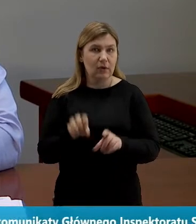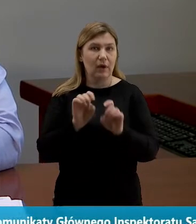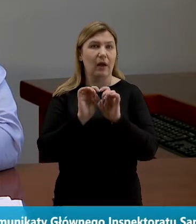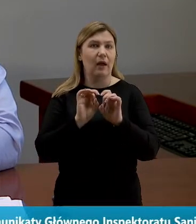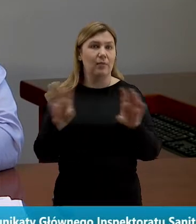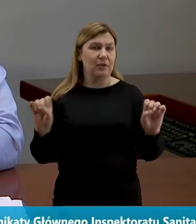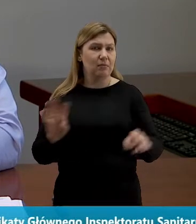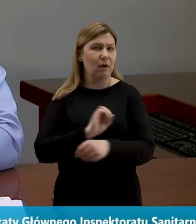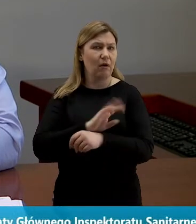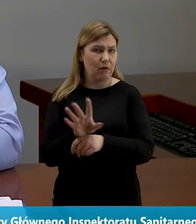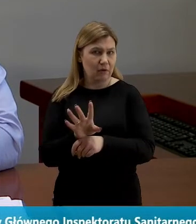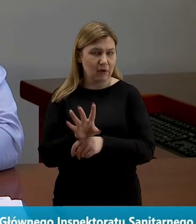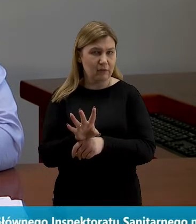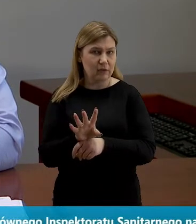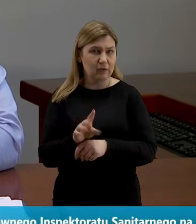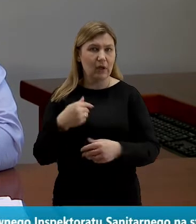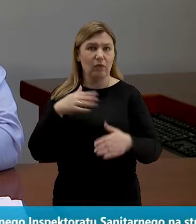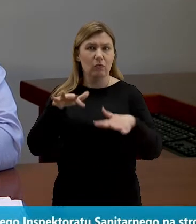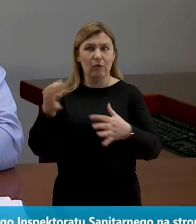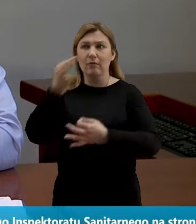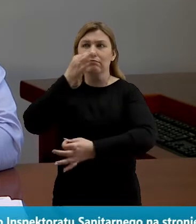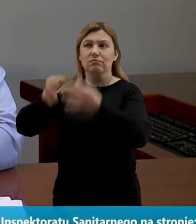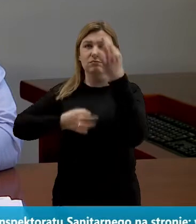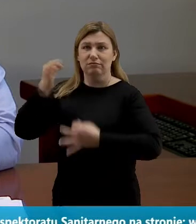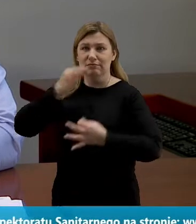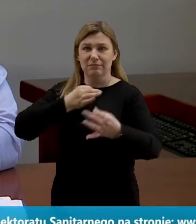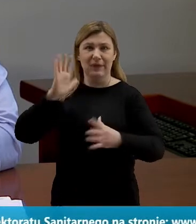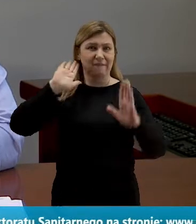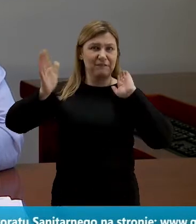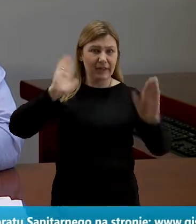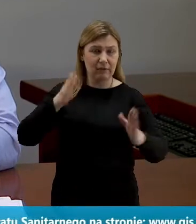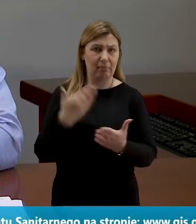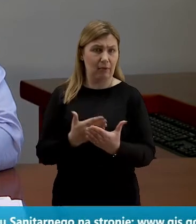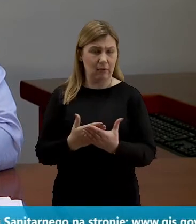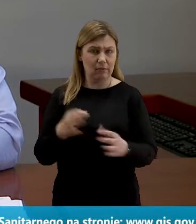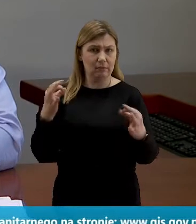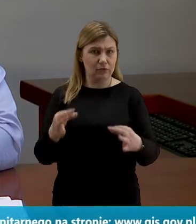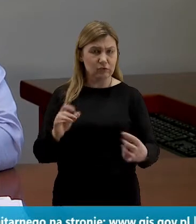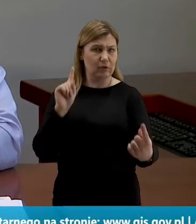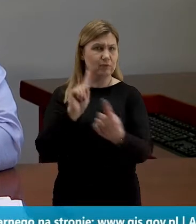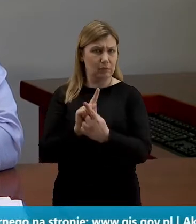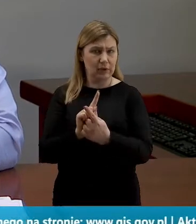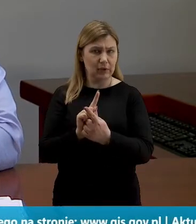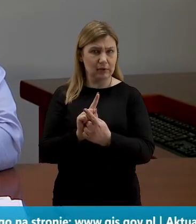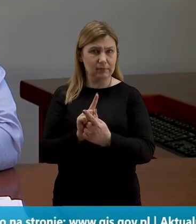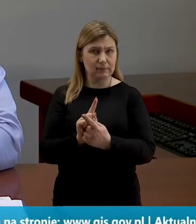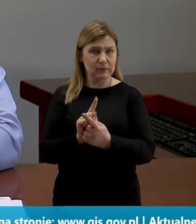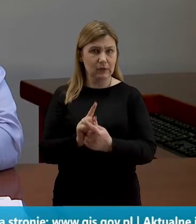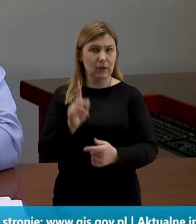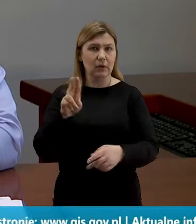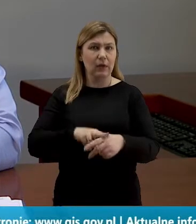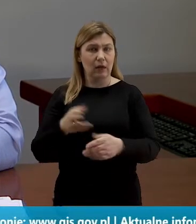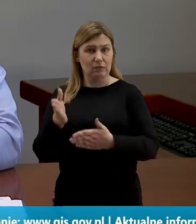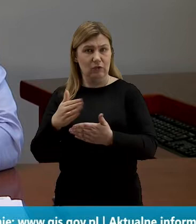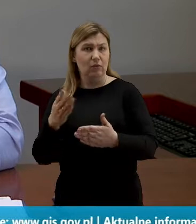koronawirusa trafia do mnie wiele pytań na Facebooku. Stąd to nasze dzisiejsze spotkanie. Na część